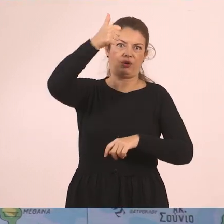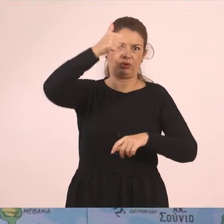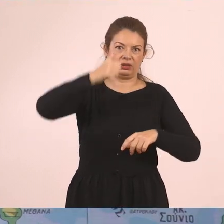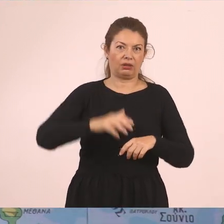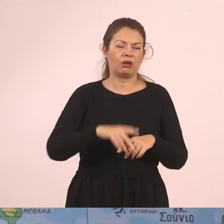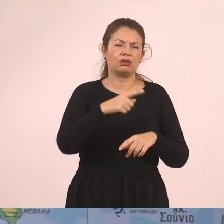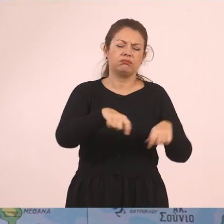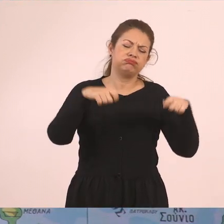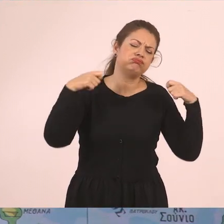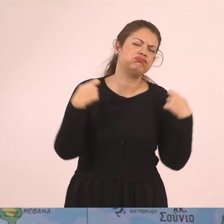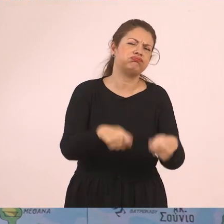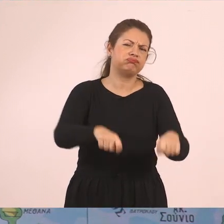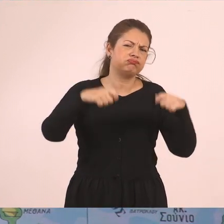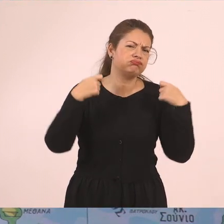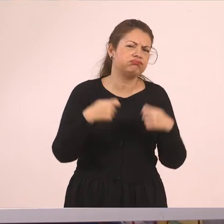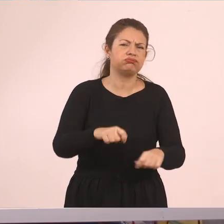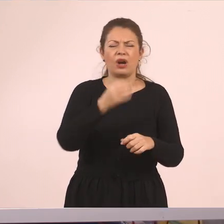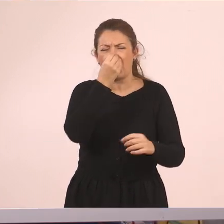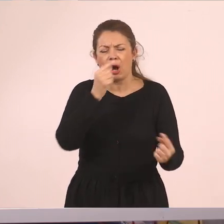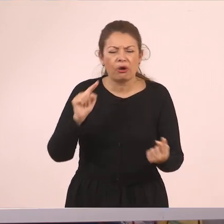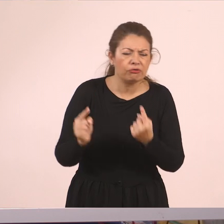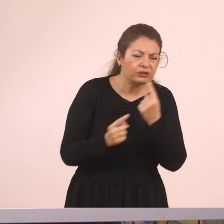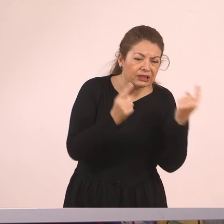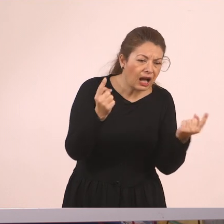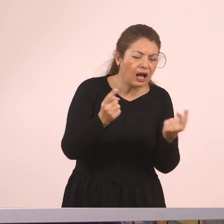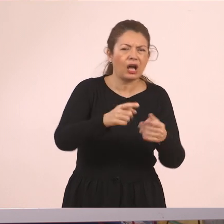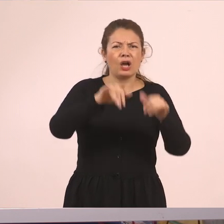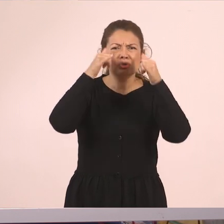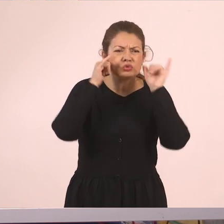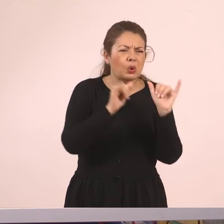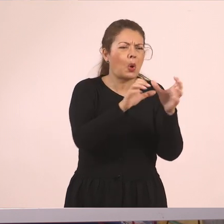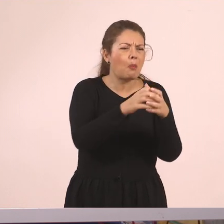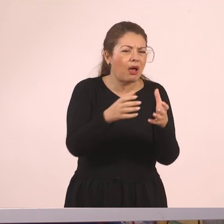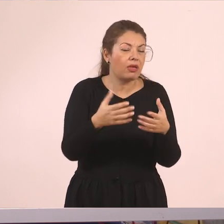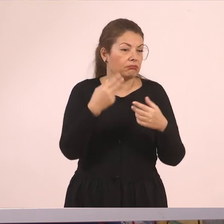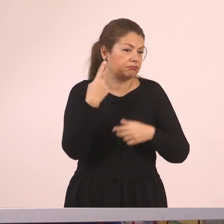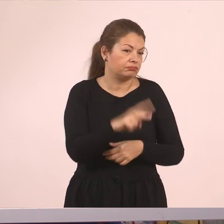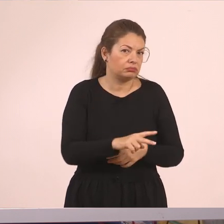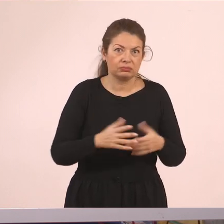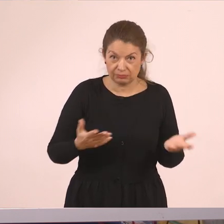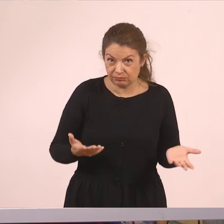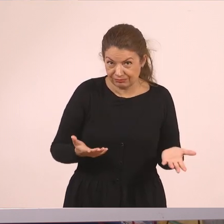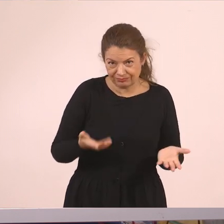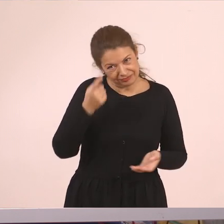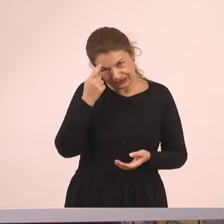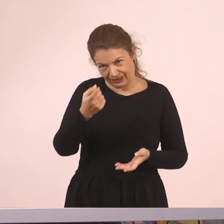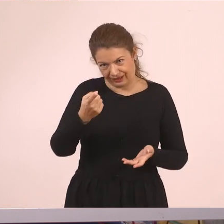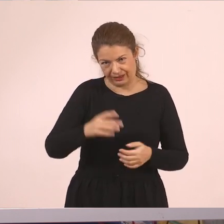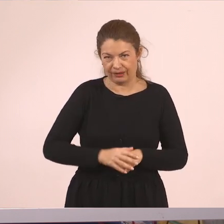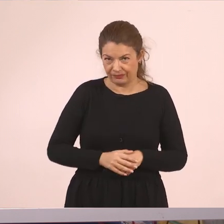Πλούσια σε χλωρίδα και πανίδα. Χλωρίδα, πανίδα, νομίζω τα έχουμε ξανακούσει.